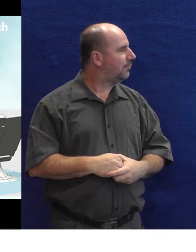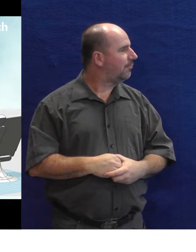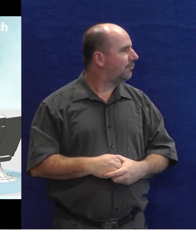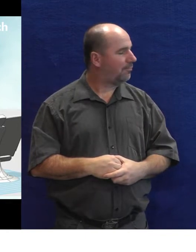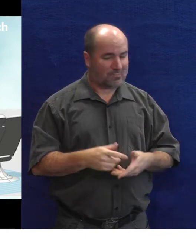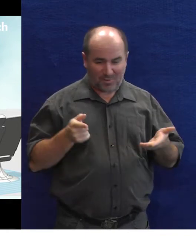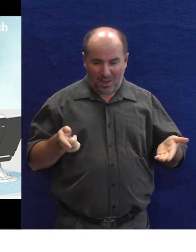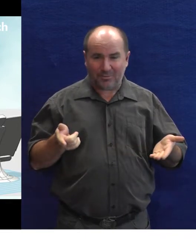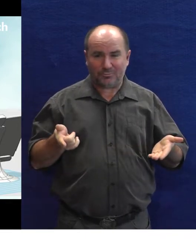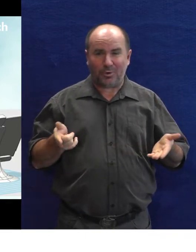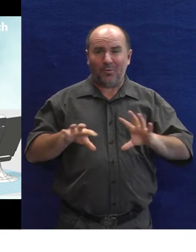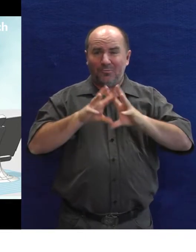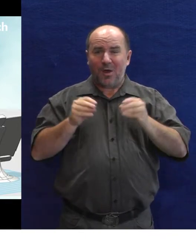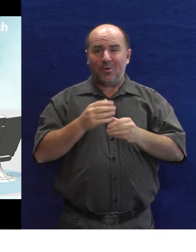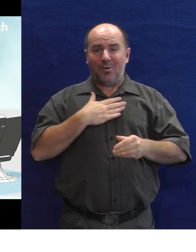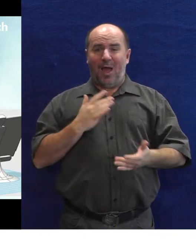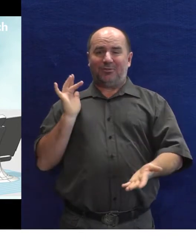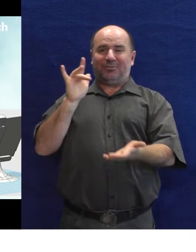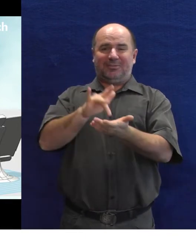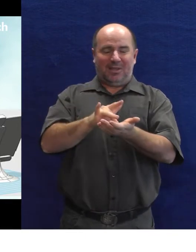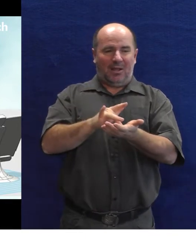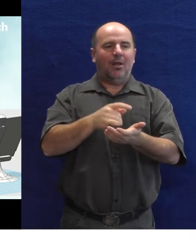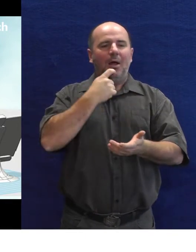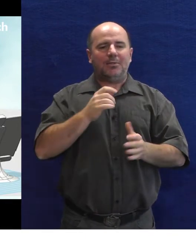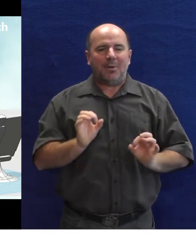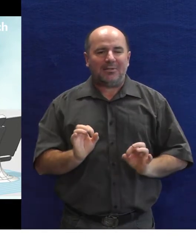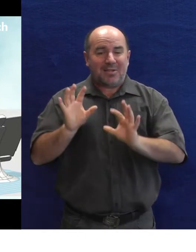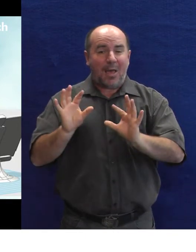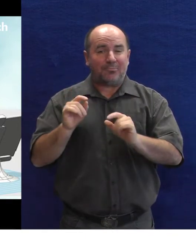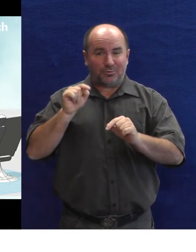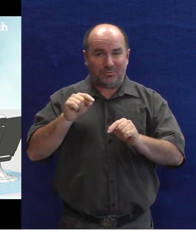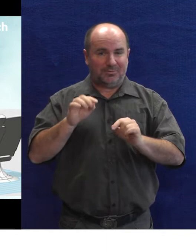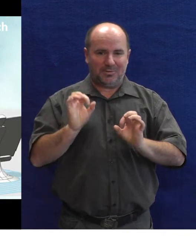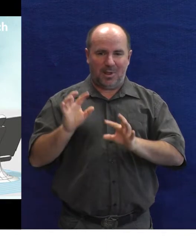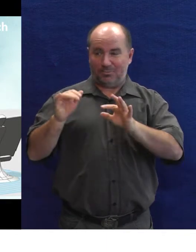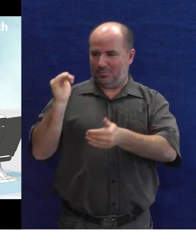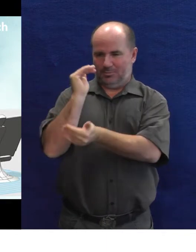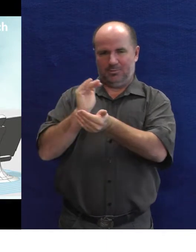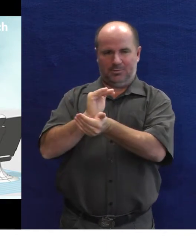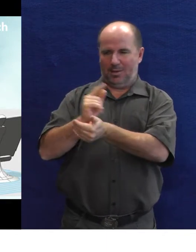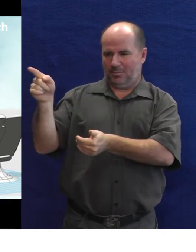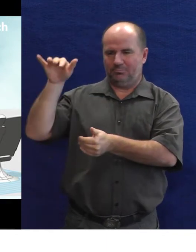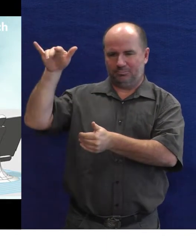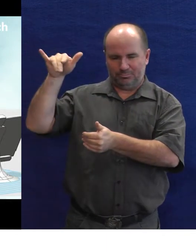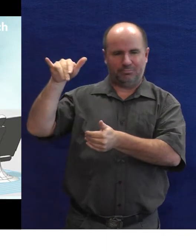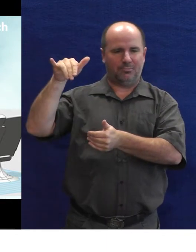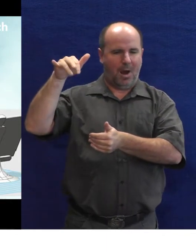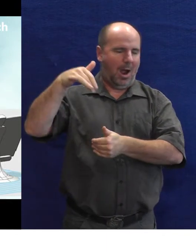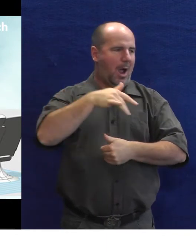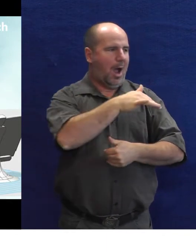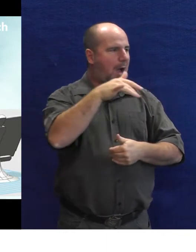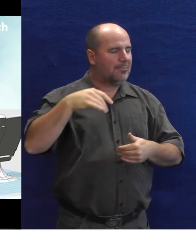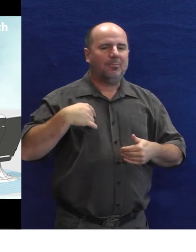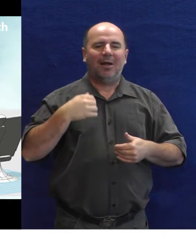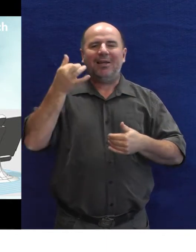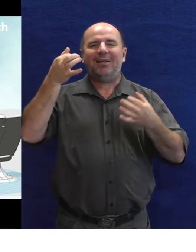A to je vlastně ten náš cíl ještě zdokonalit ty zatím jednoduché